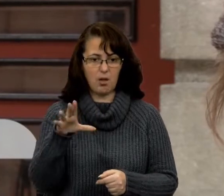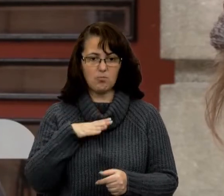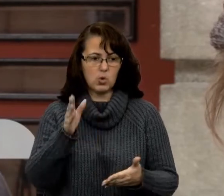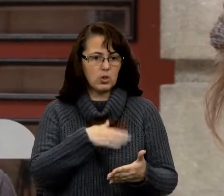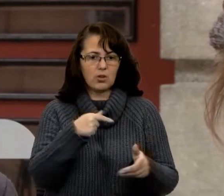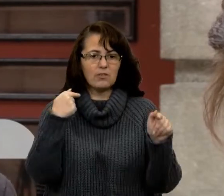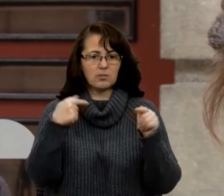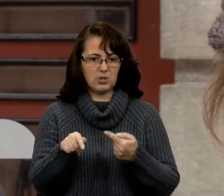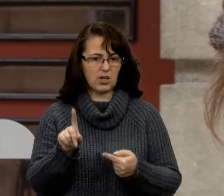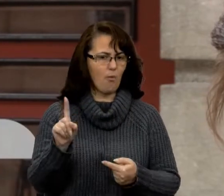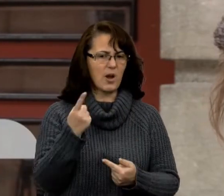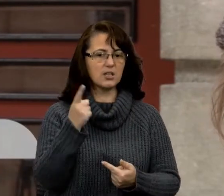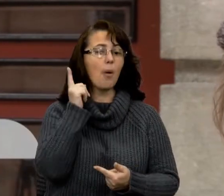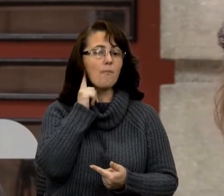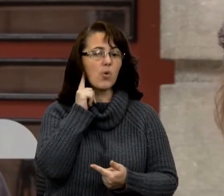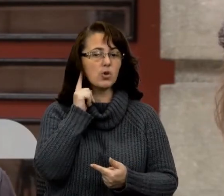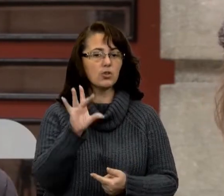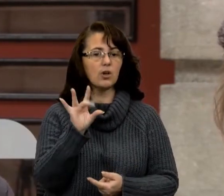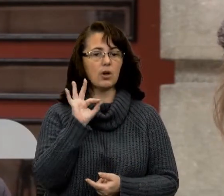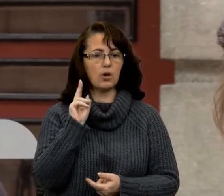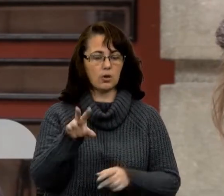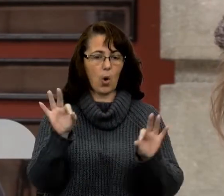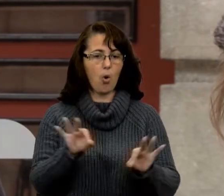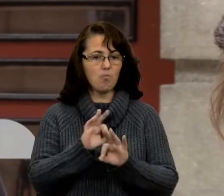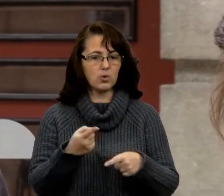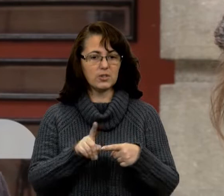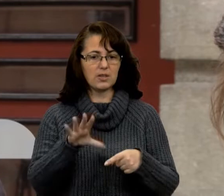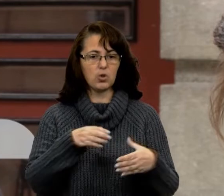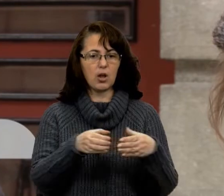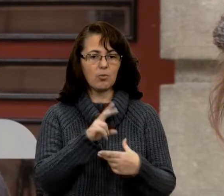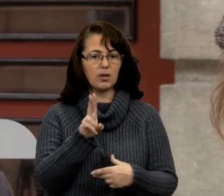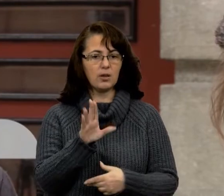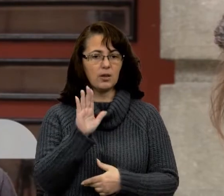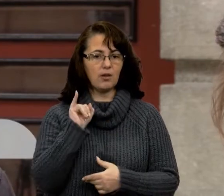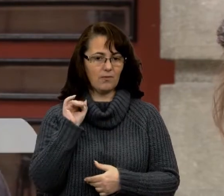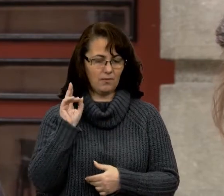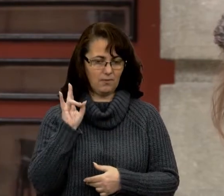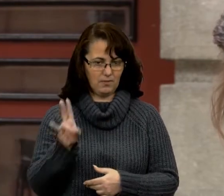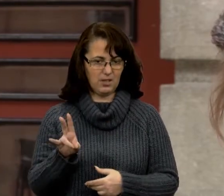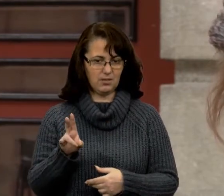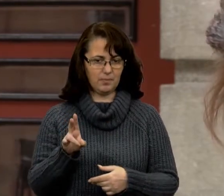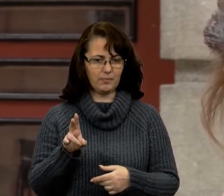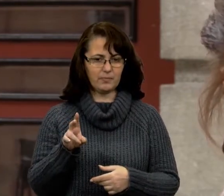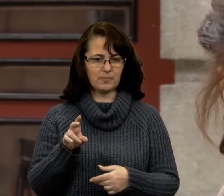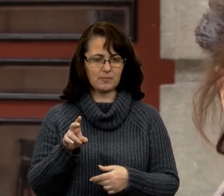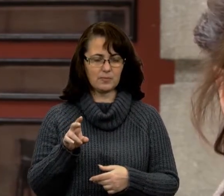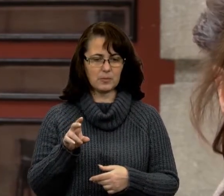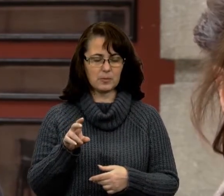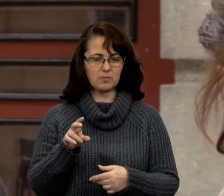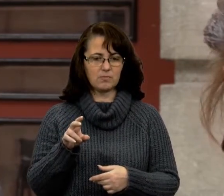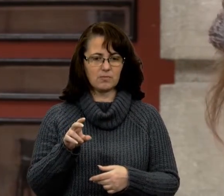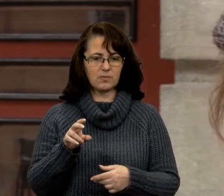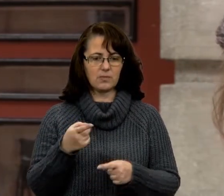вперше я тоді почув рок-музику. Це була група Queen Show Must Go On. Ця пісня потім для нас